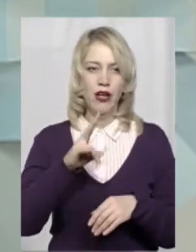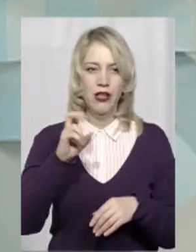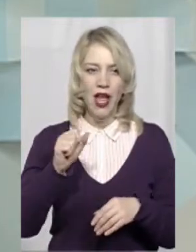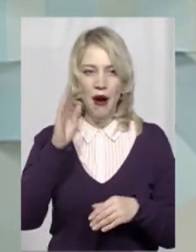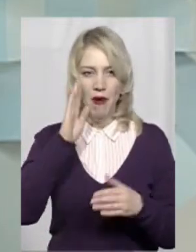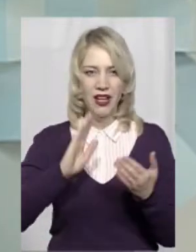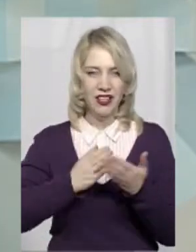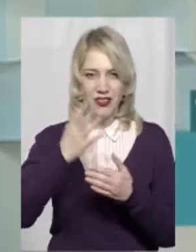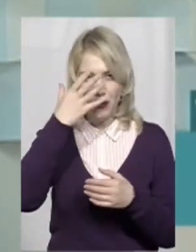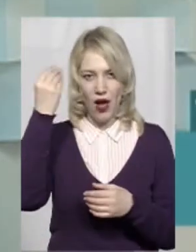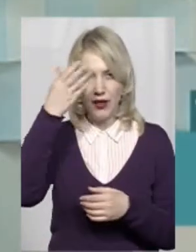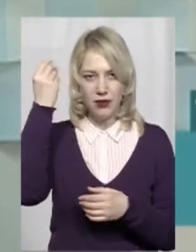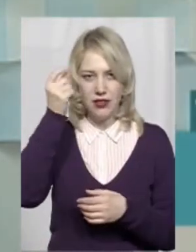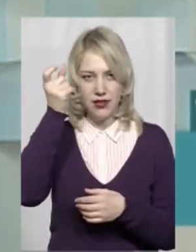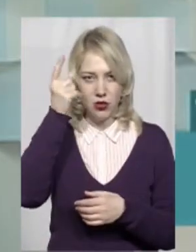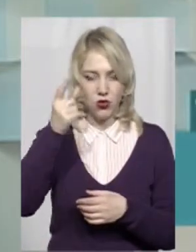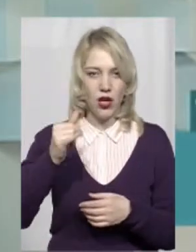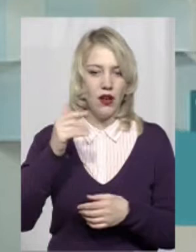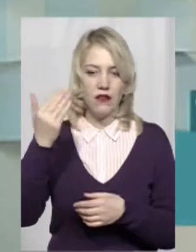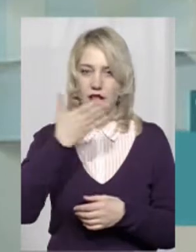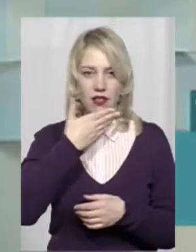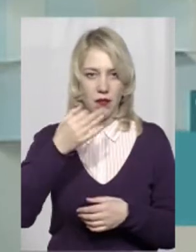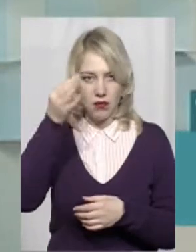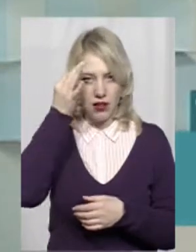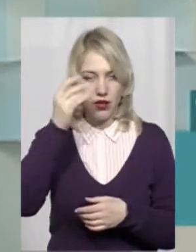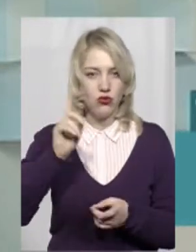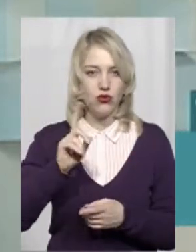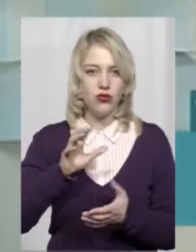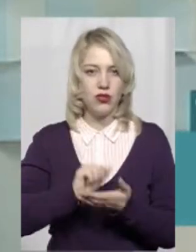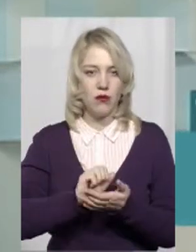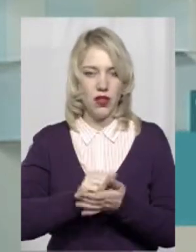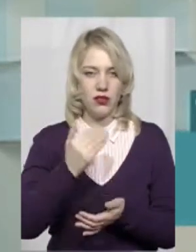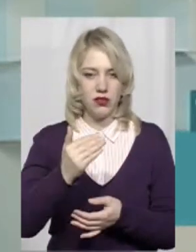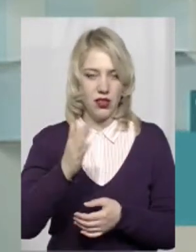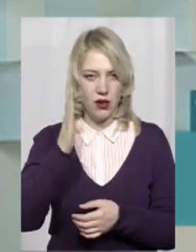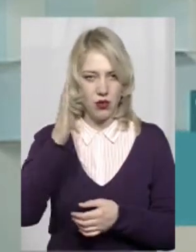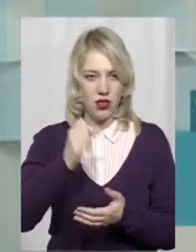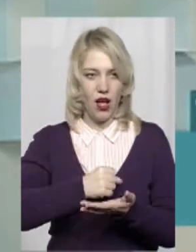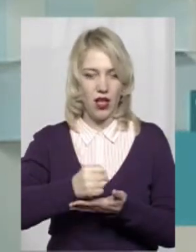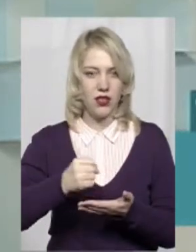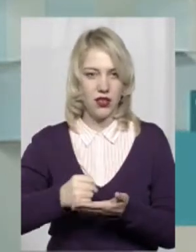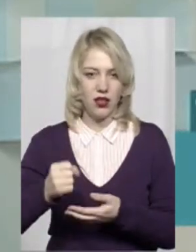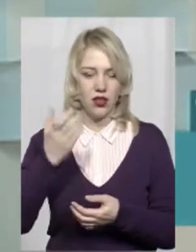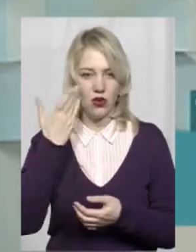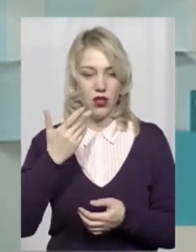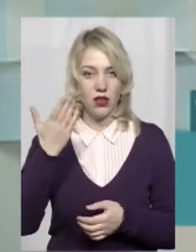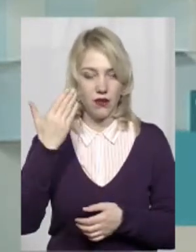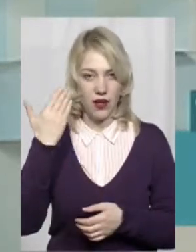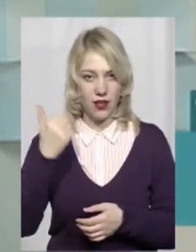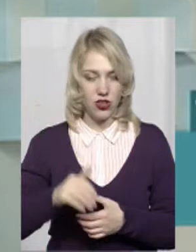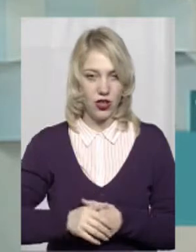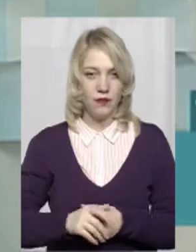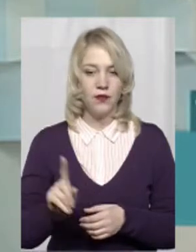політичну амнезію. Тобто, вони не пам'ятають, чим займалися їхні потенційні кандидати, кого вони там захочуть обрати раніше.